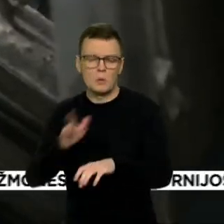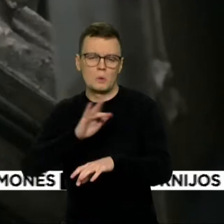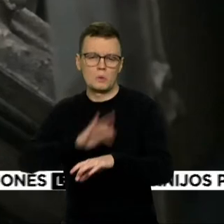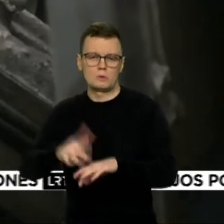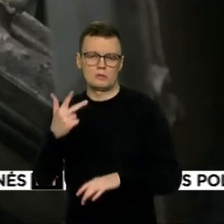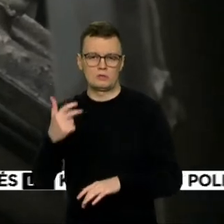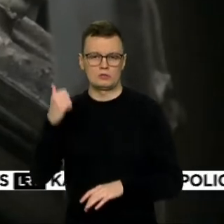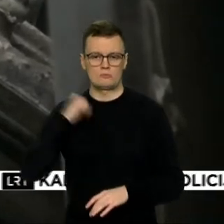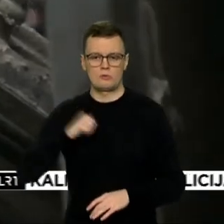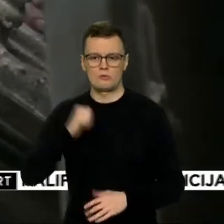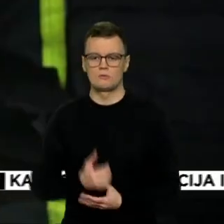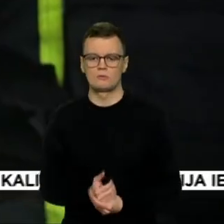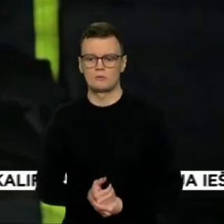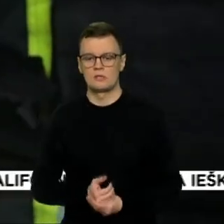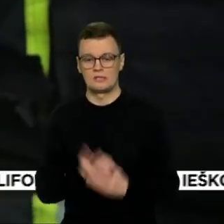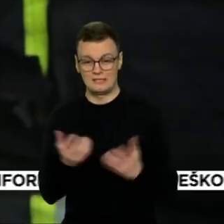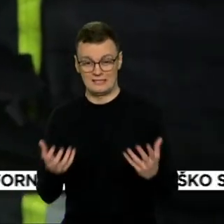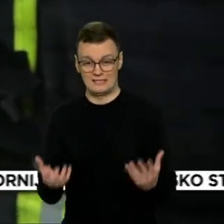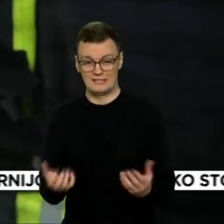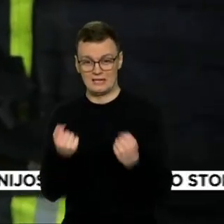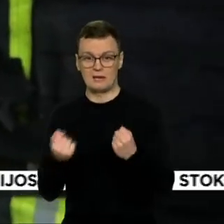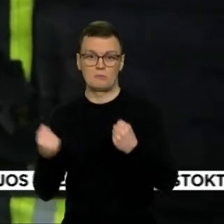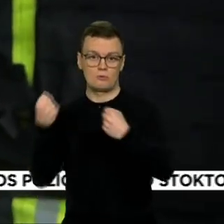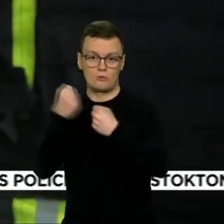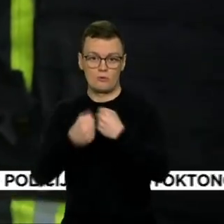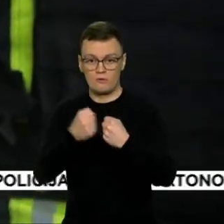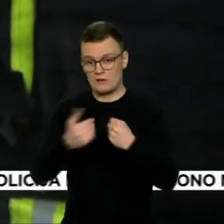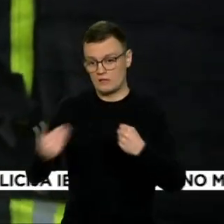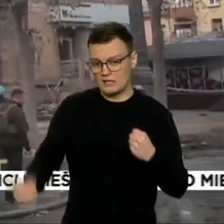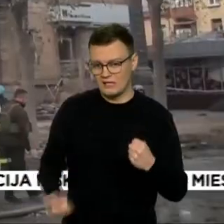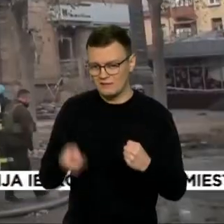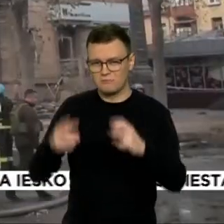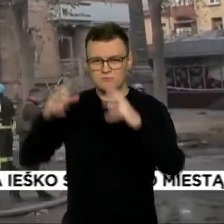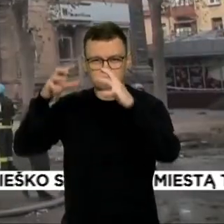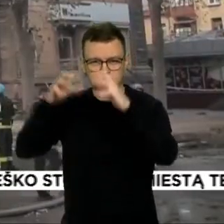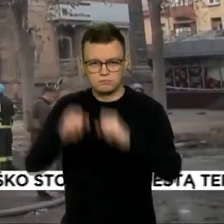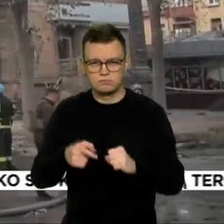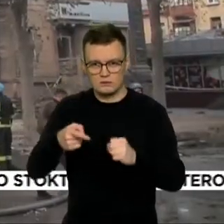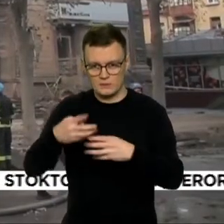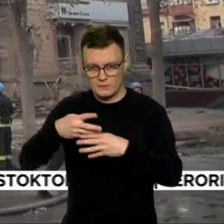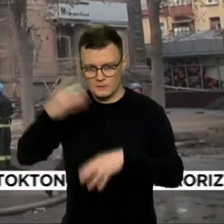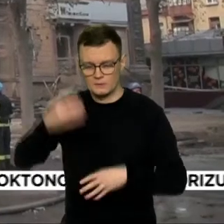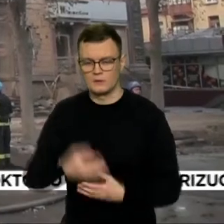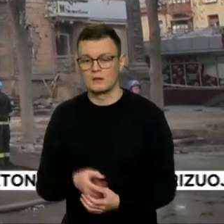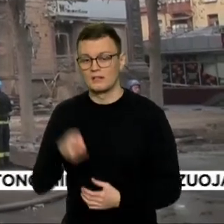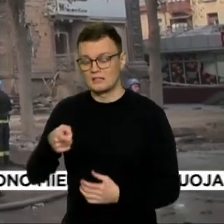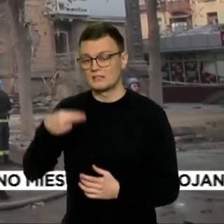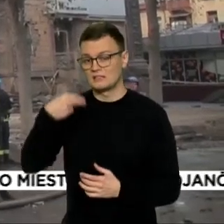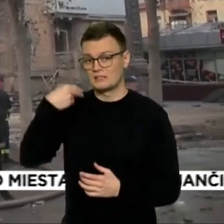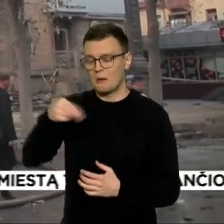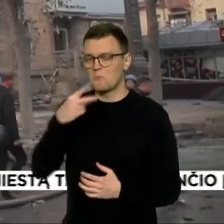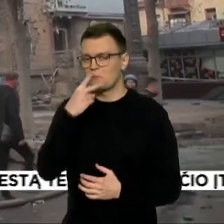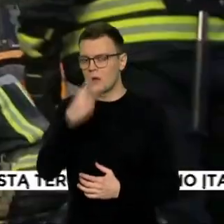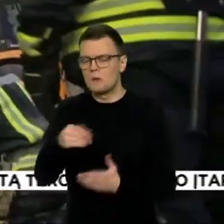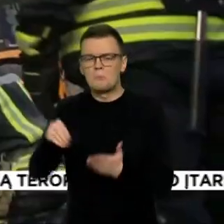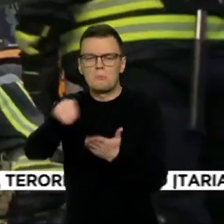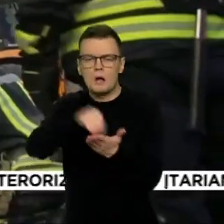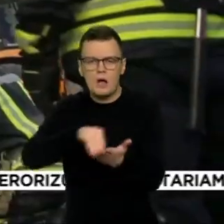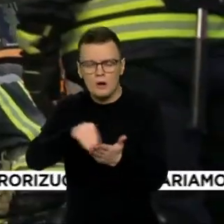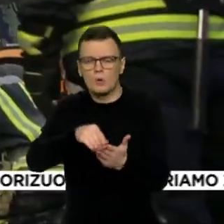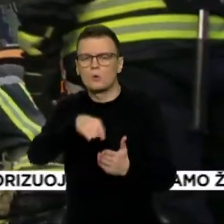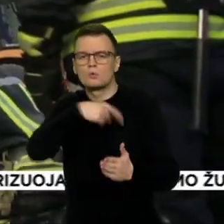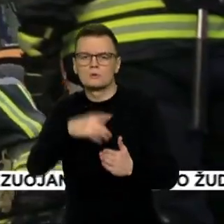Gelbėtojų kova už gyvybę, grįvėsiai svirtusiame daugia būtyje. Taip Zaporyžia atrodo papakartotinių Rusijos atakų.